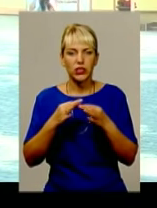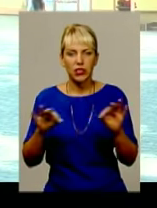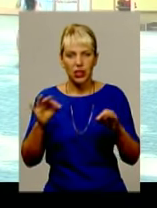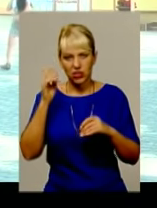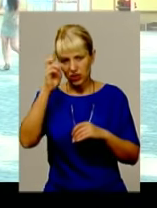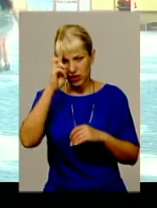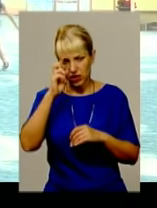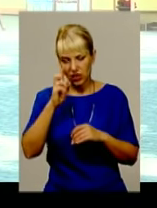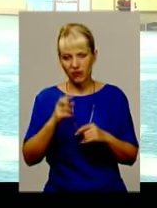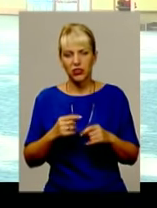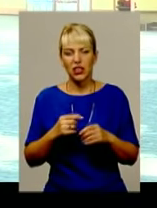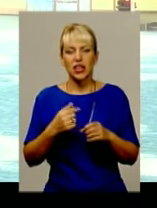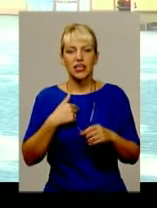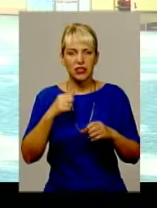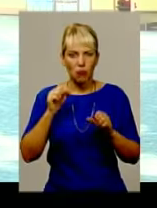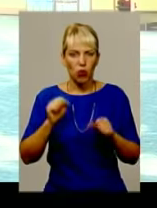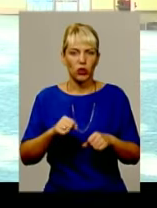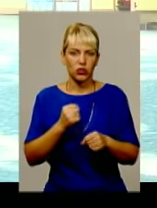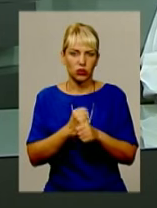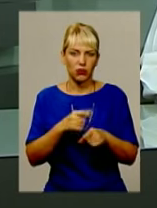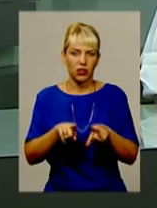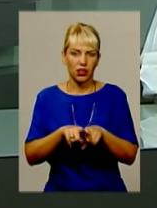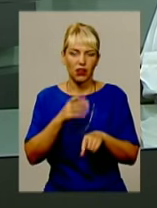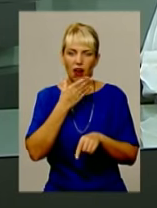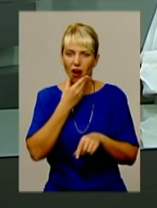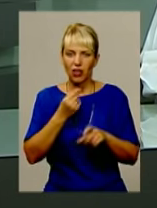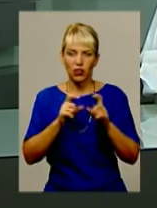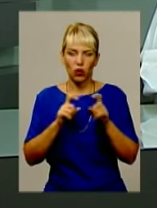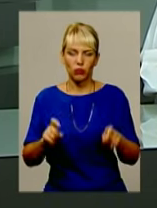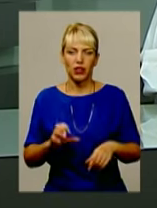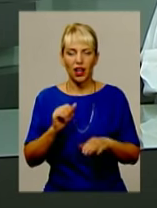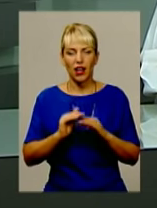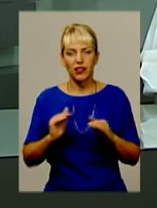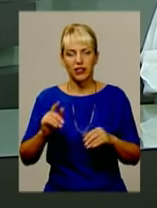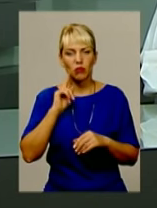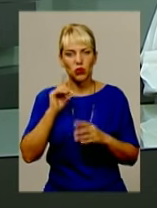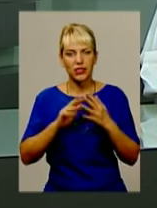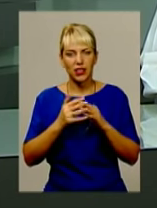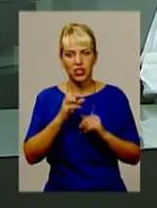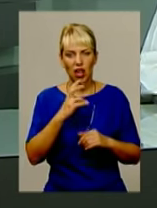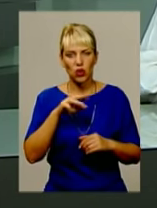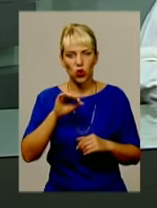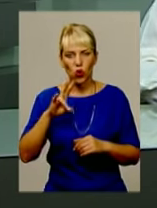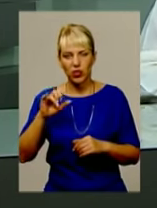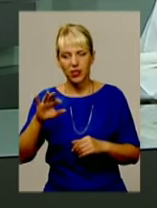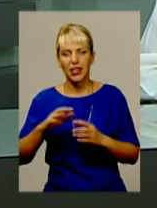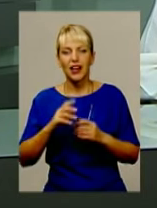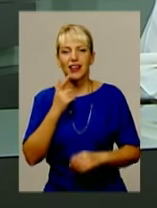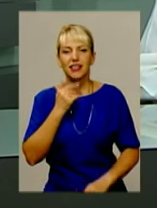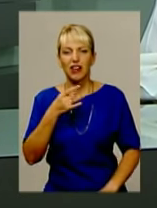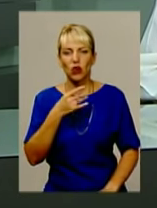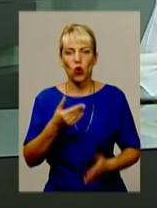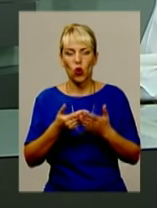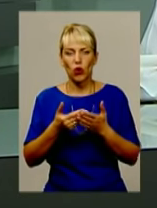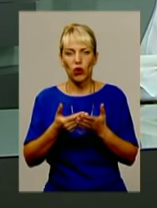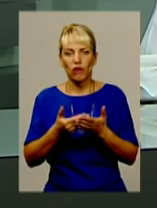спромоглися зробити такі гарні об'єкти. А діти і молодь селища Антоніни Красилівського району отримали від